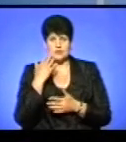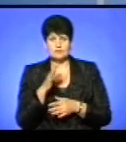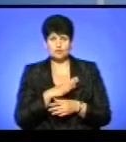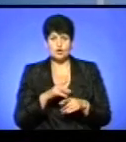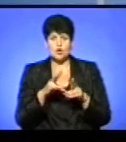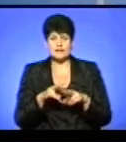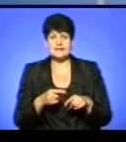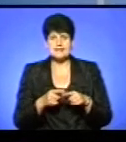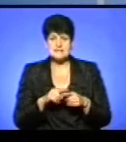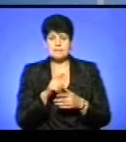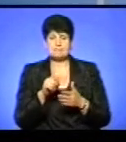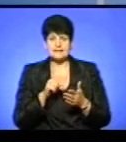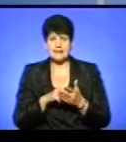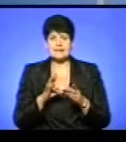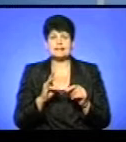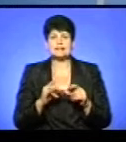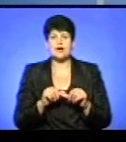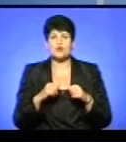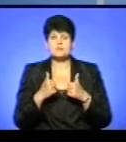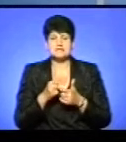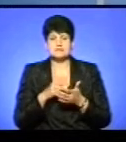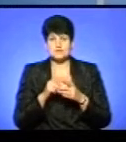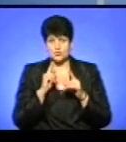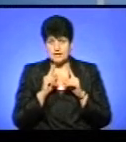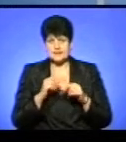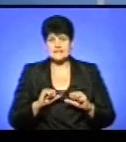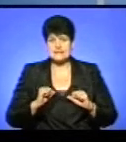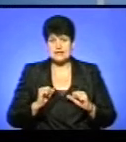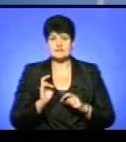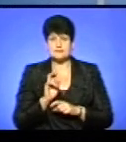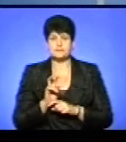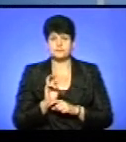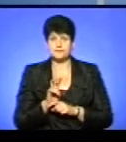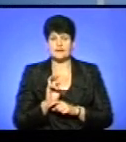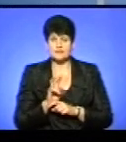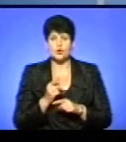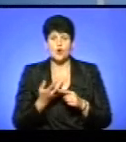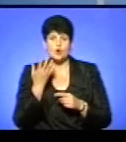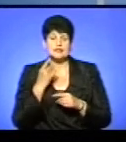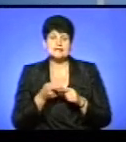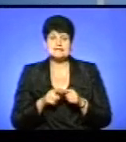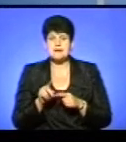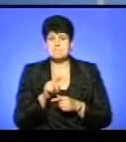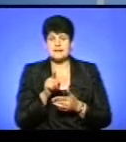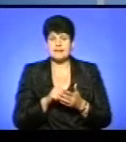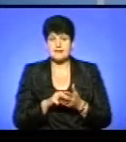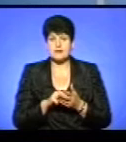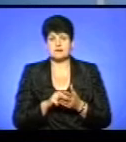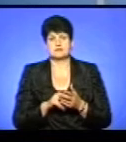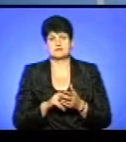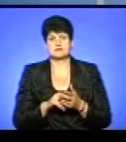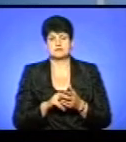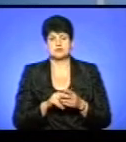розглядали це питання навіть на комісіях міської ради, я старався відвідувати, коли це питання розглядалося, то навіть